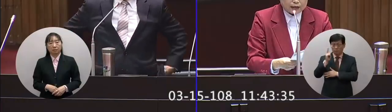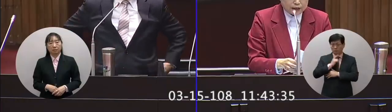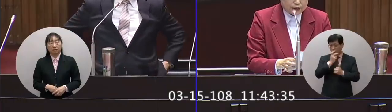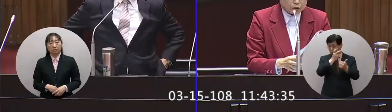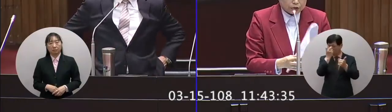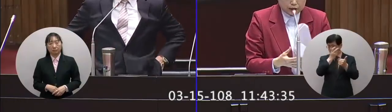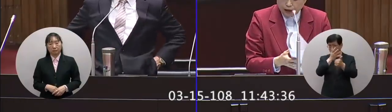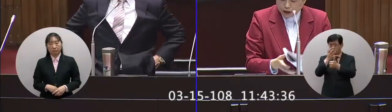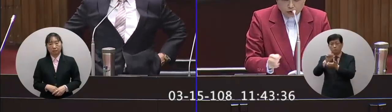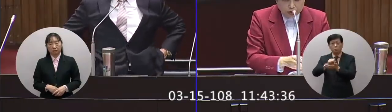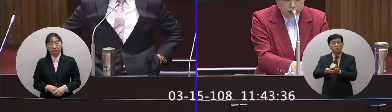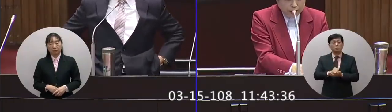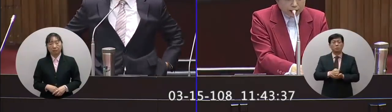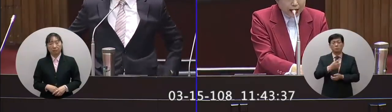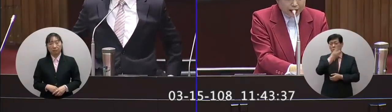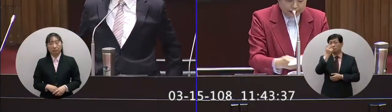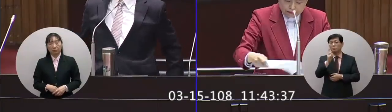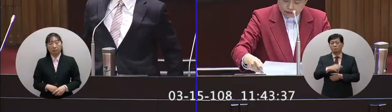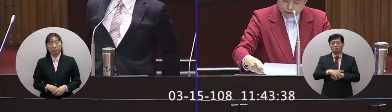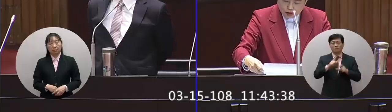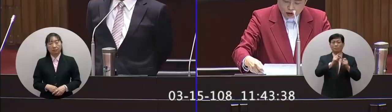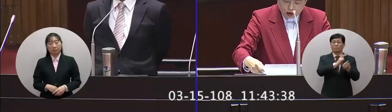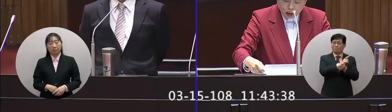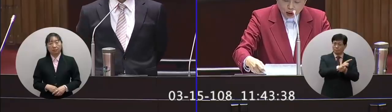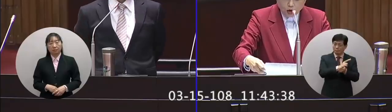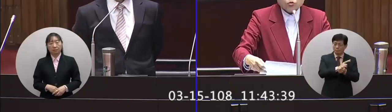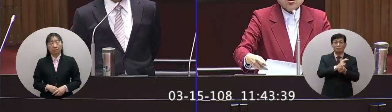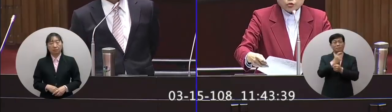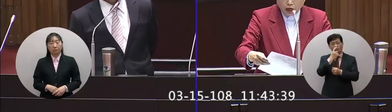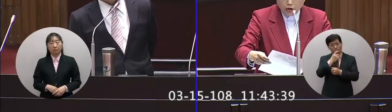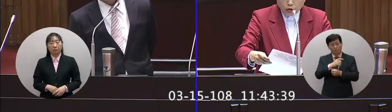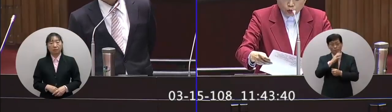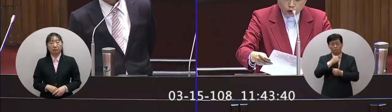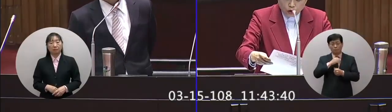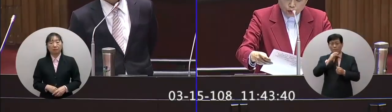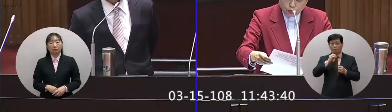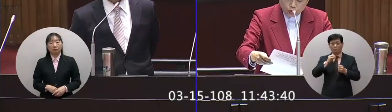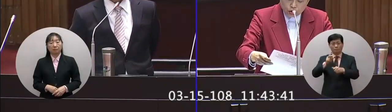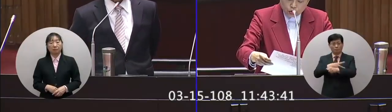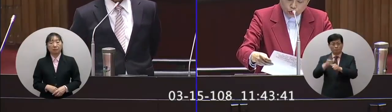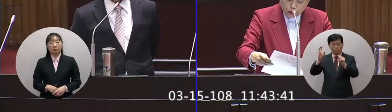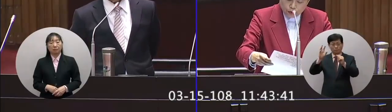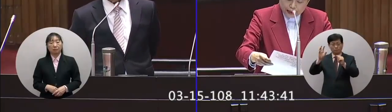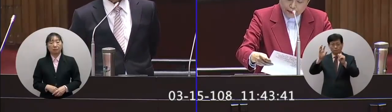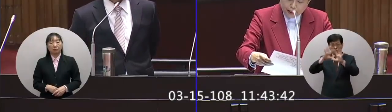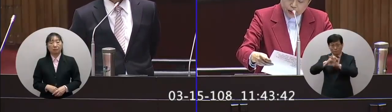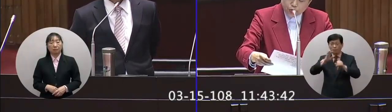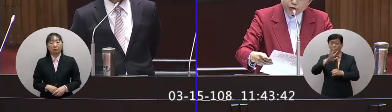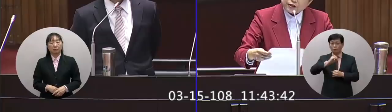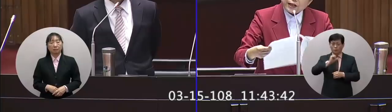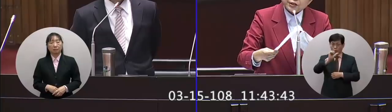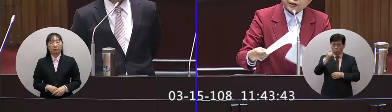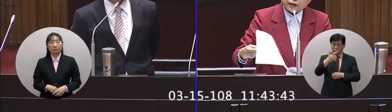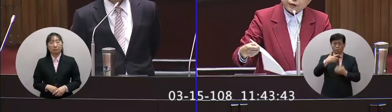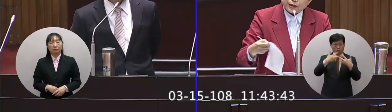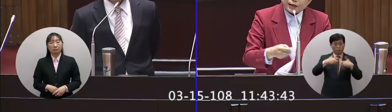調查了一些東西也就是大林林口通宵有五六部五六部燃煤